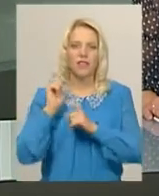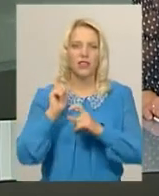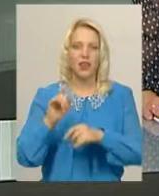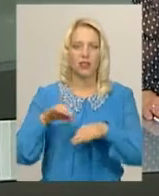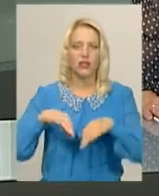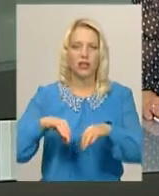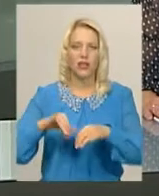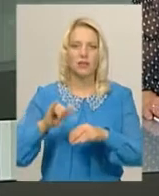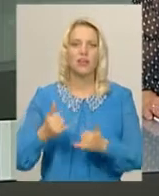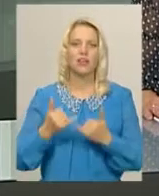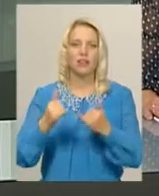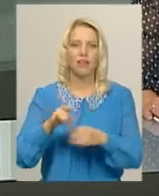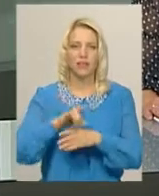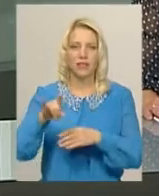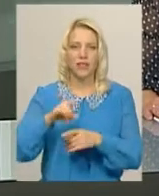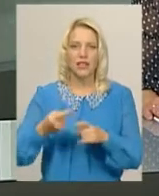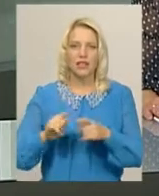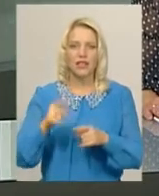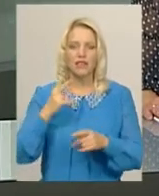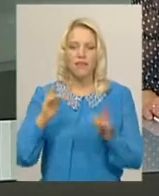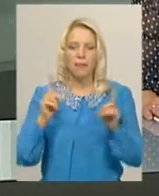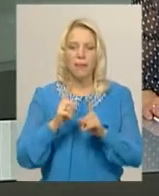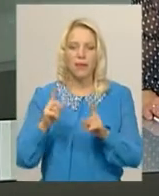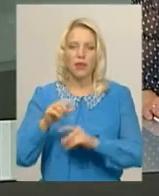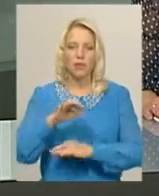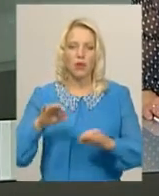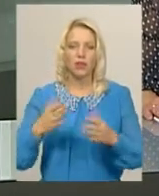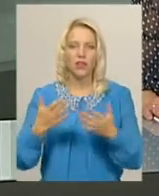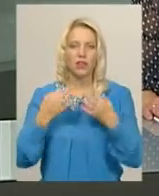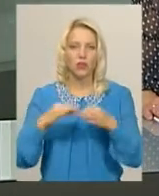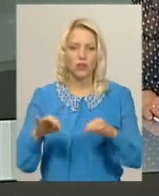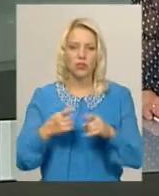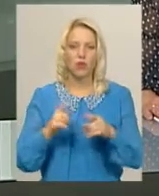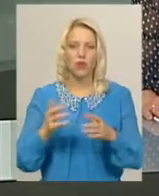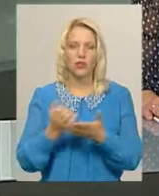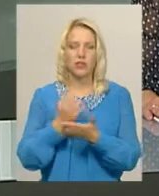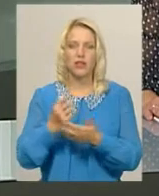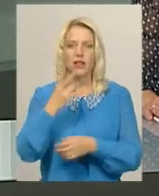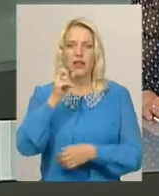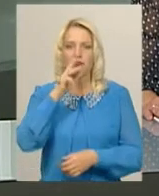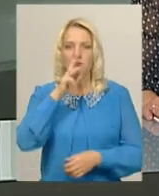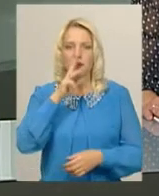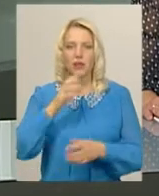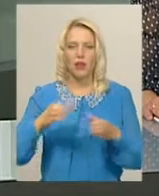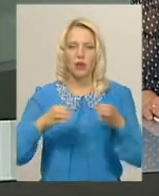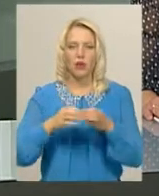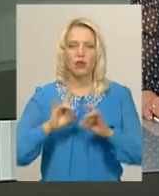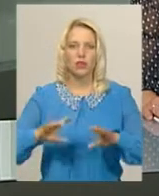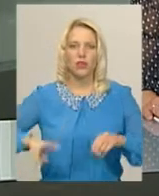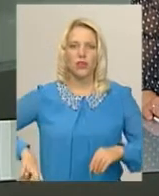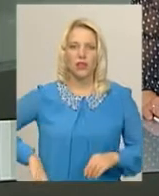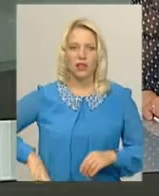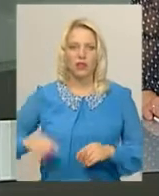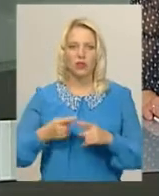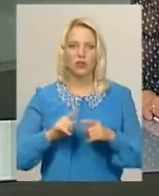смуги для малої авіації. Це два міні-проекти, які дозволять заробляти на зарплату колективу, розповідає директор Хмельницького аеропорту